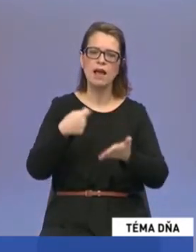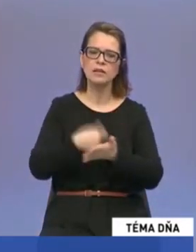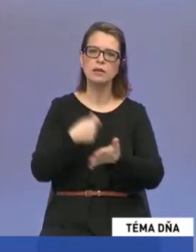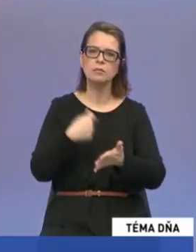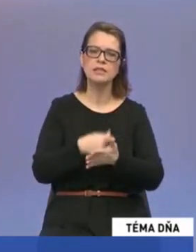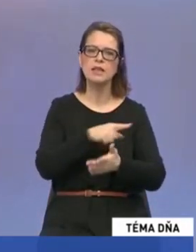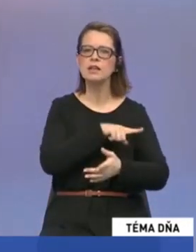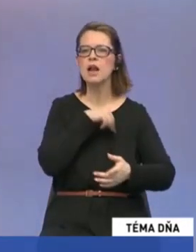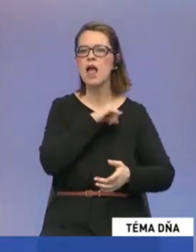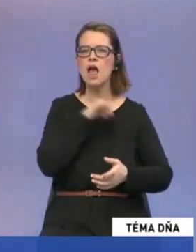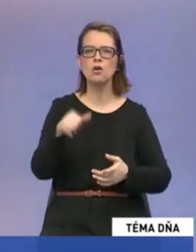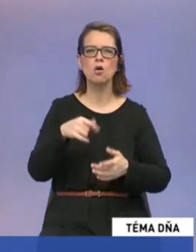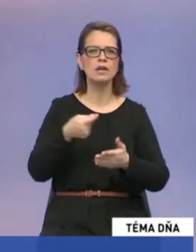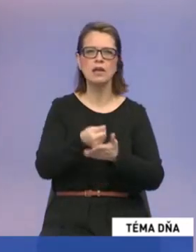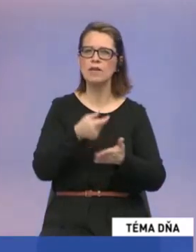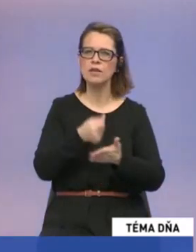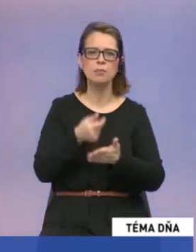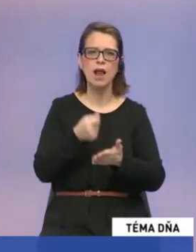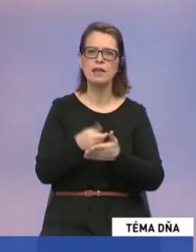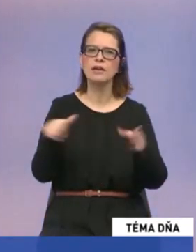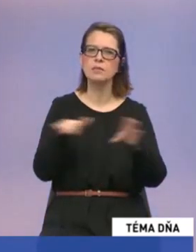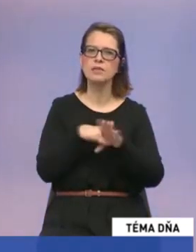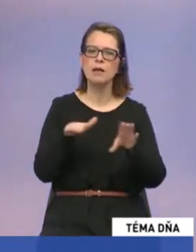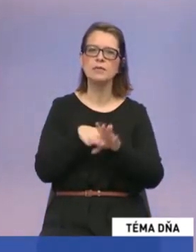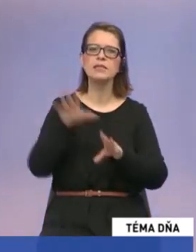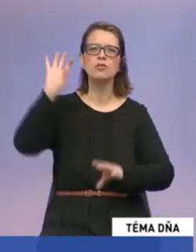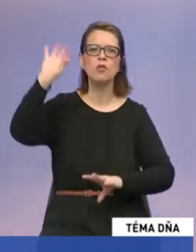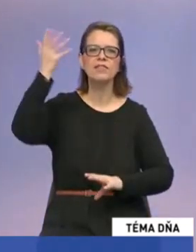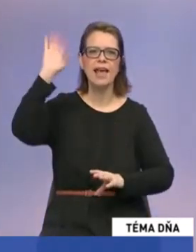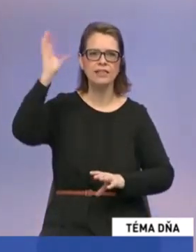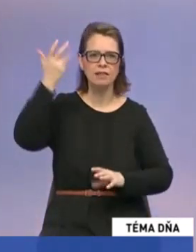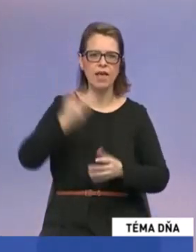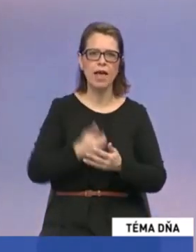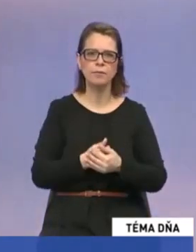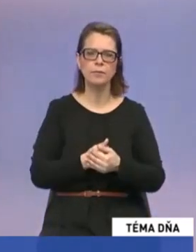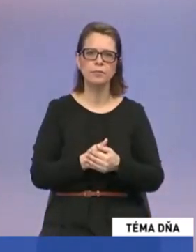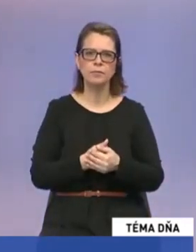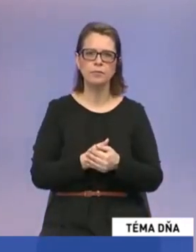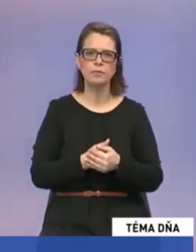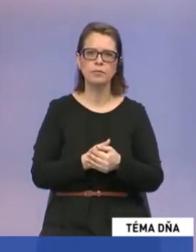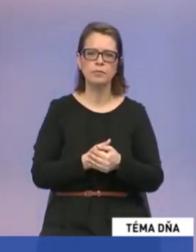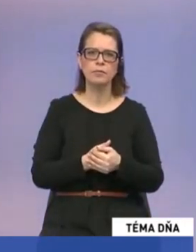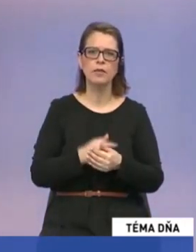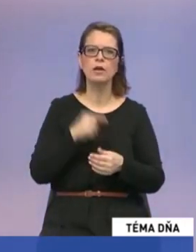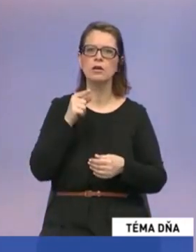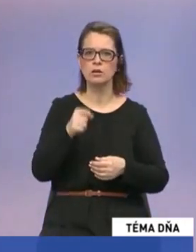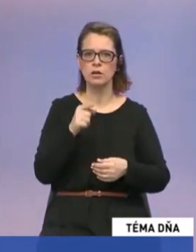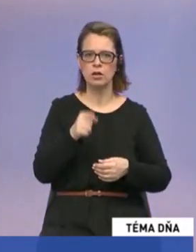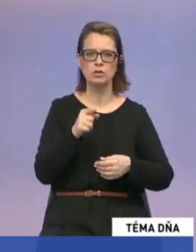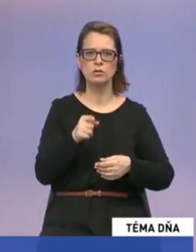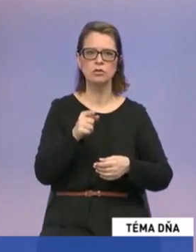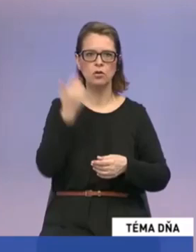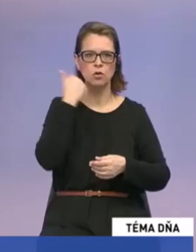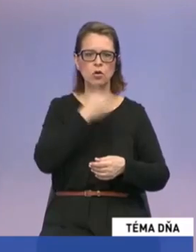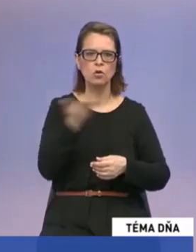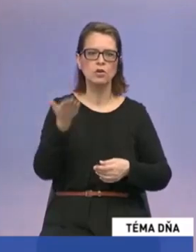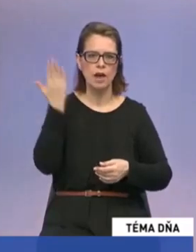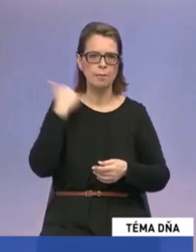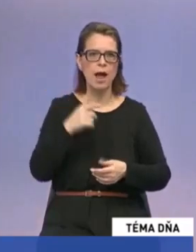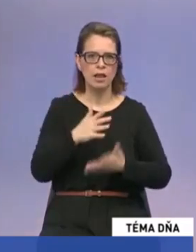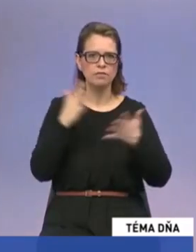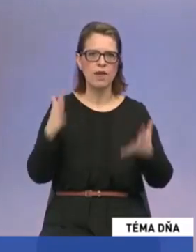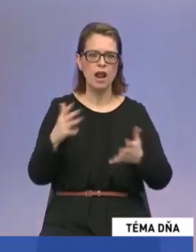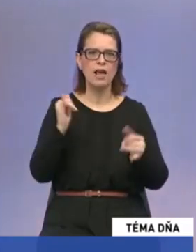roky nevyplácaným zamestnancom v detve, čo tak určitým spôsobom samozrejme dostávalo týchto ľudí do nejakých